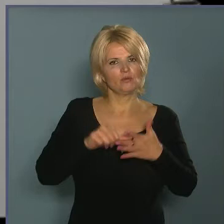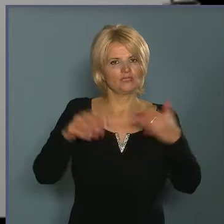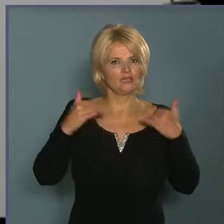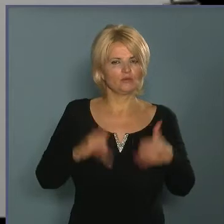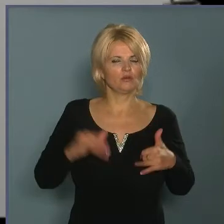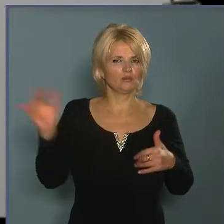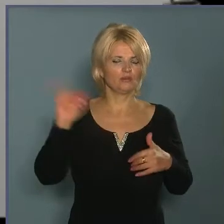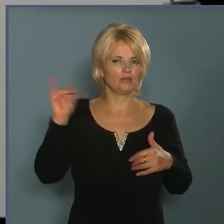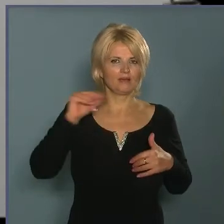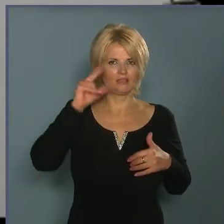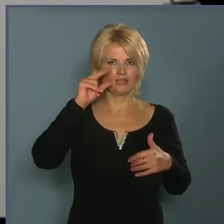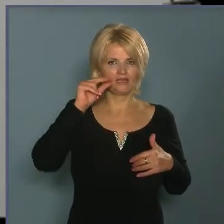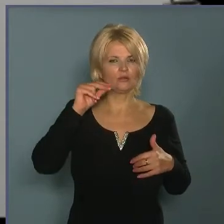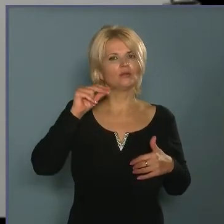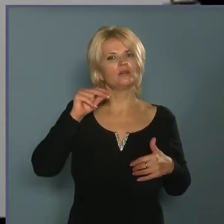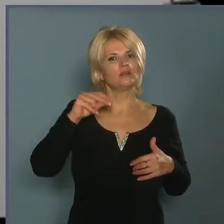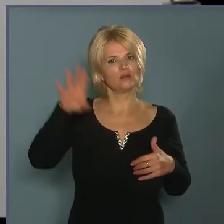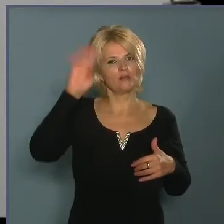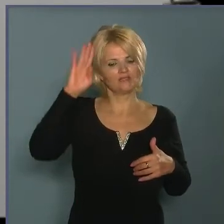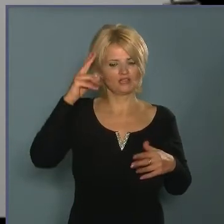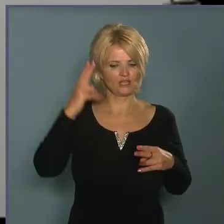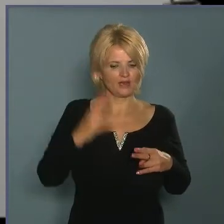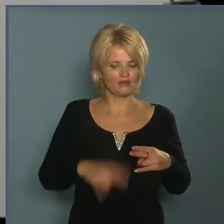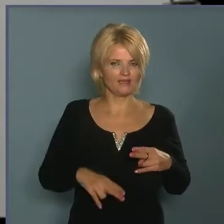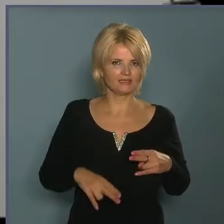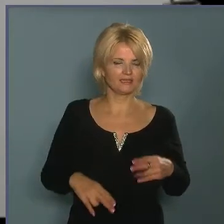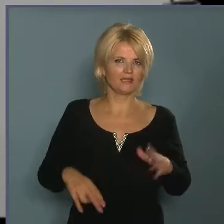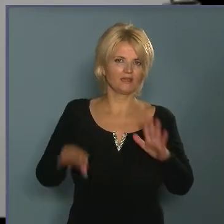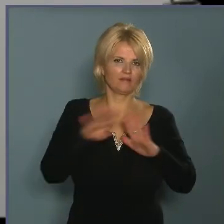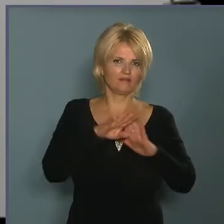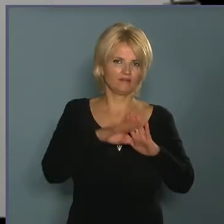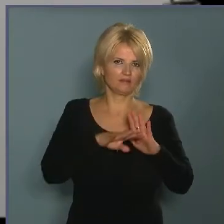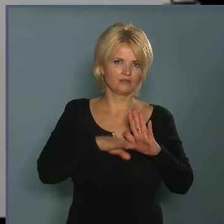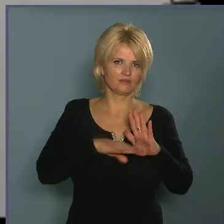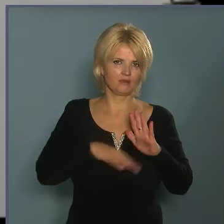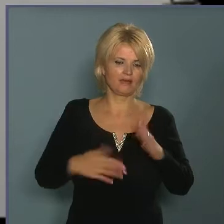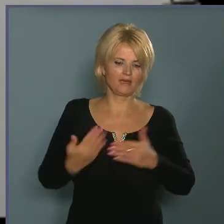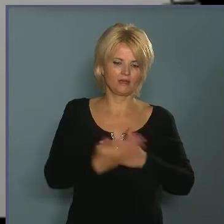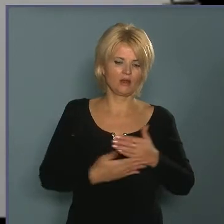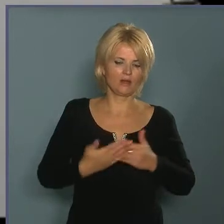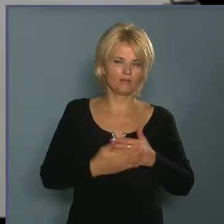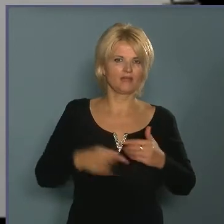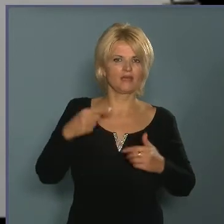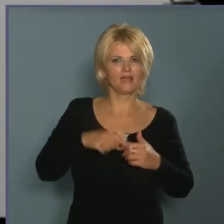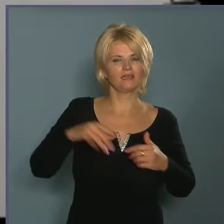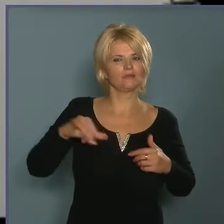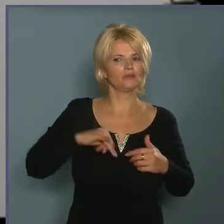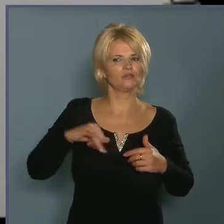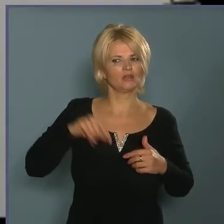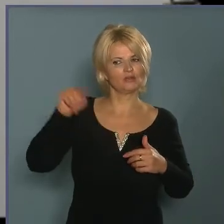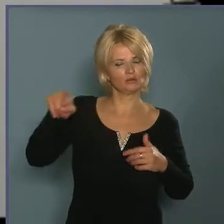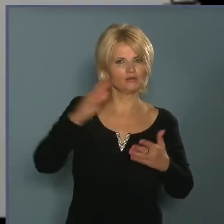már a budapesti rendőr főkapitányság végzi, hiszen hatáskör és szambályok alapján ez a jellegű bűncselekmény már az ő